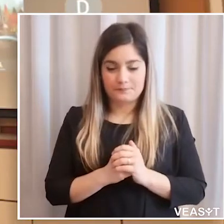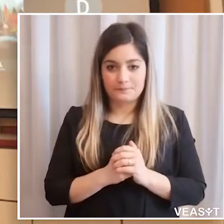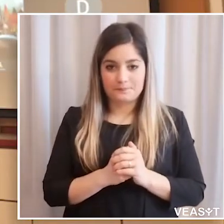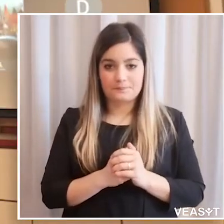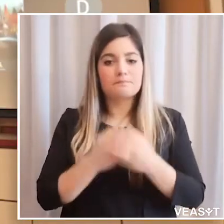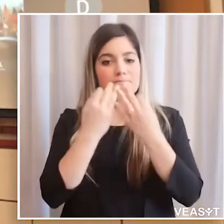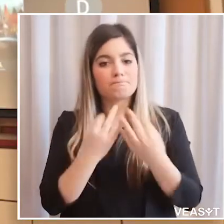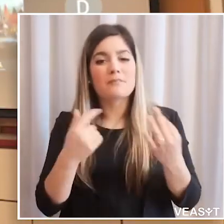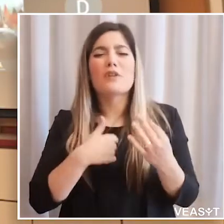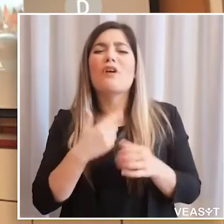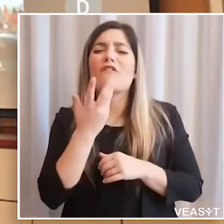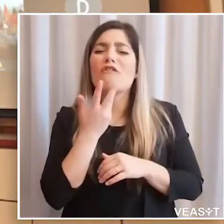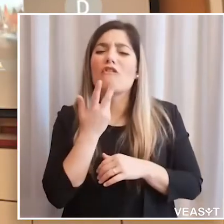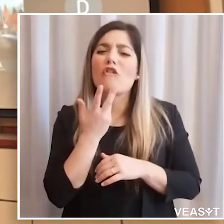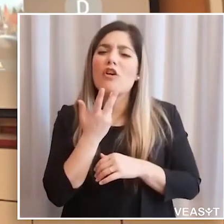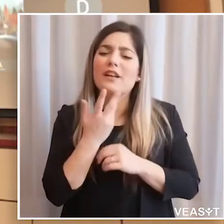più stabile, meglio è.